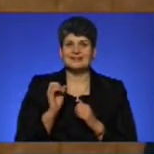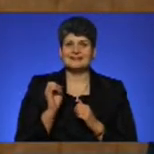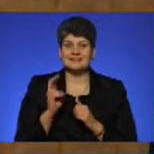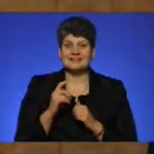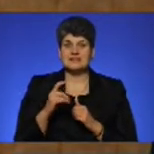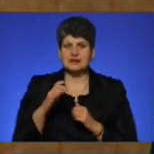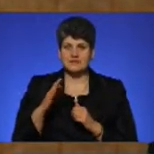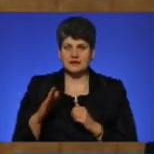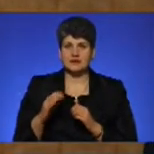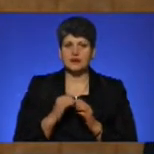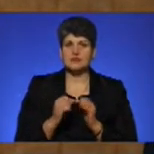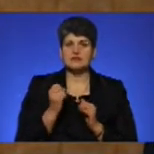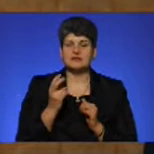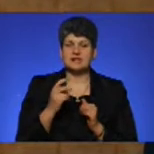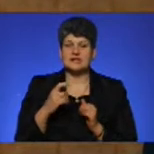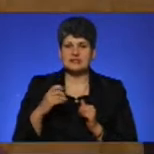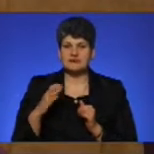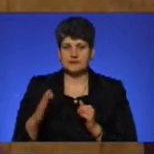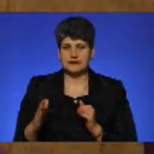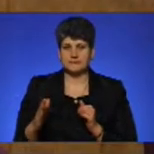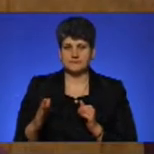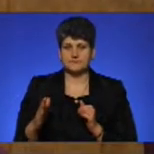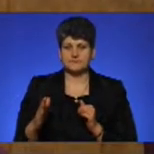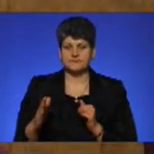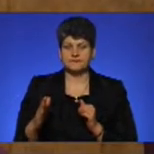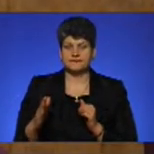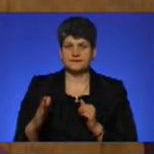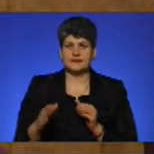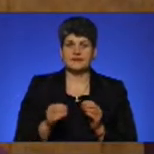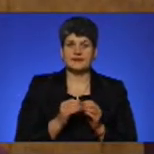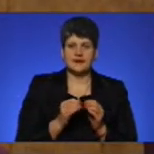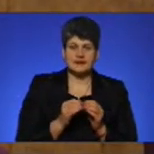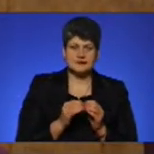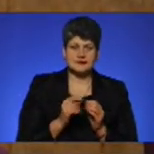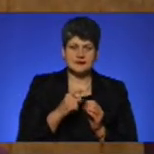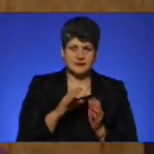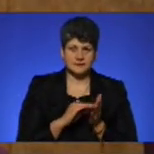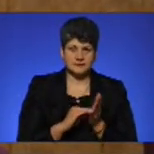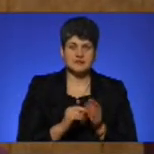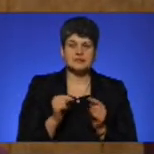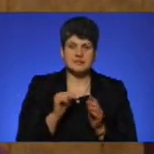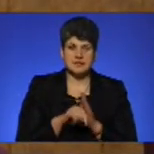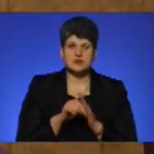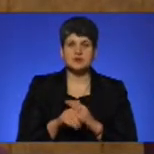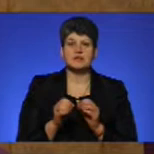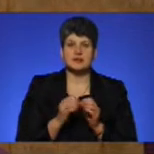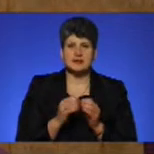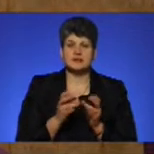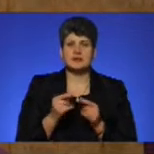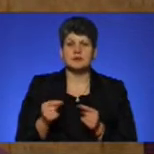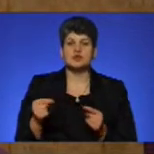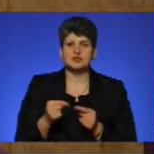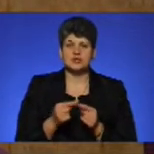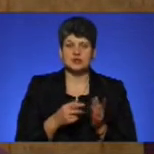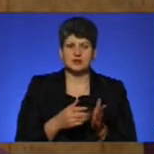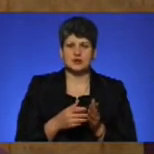але це кожні 12 хвилин. Кожні 10, значить кожні 10. Але треба чітко довести. І друге,